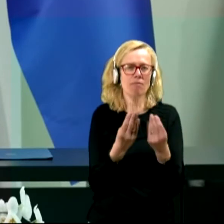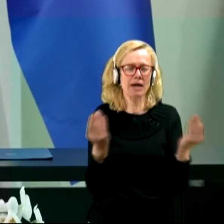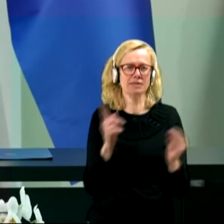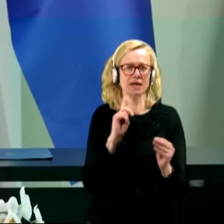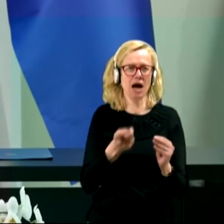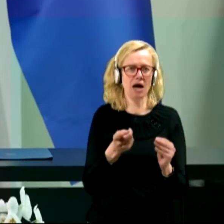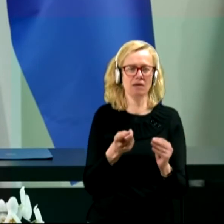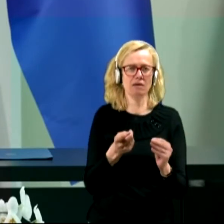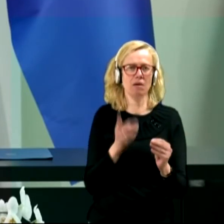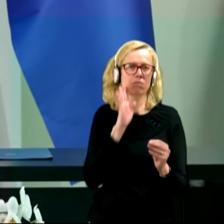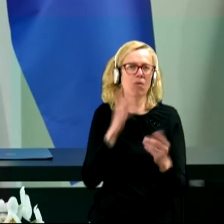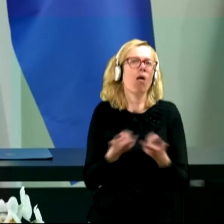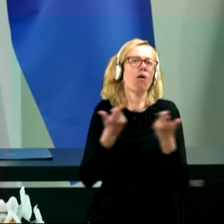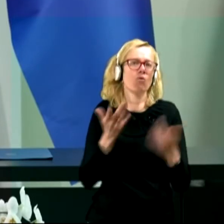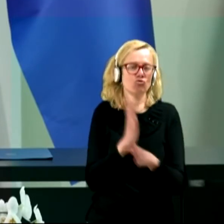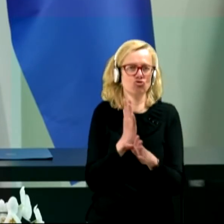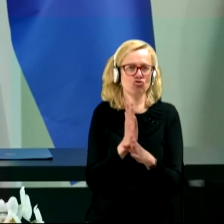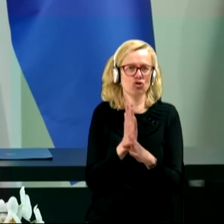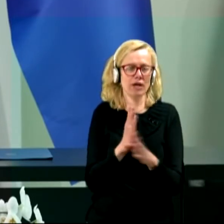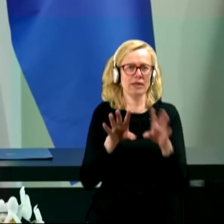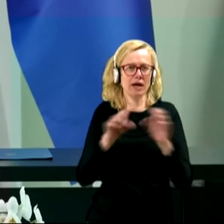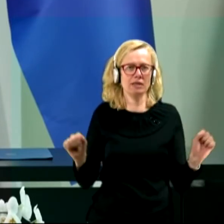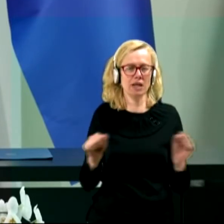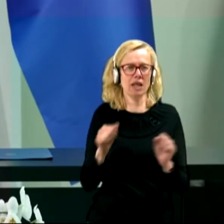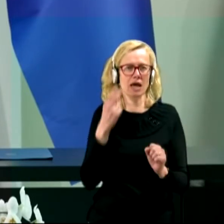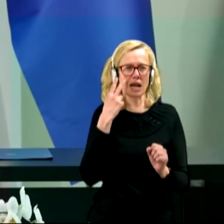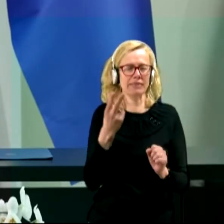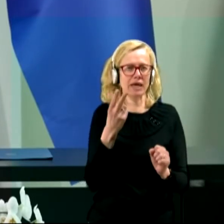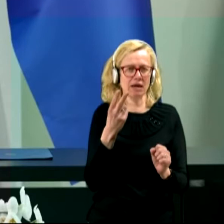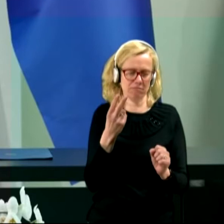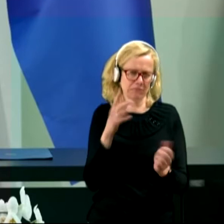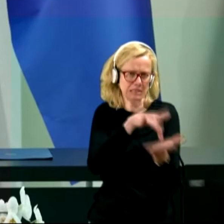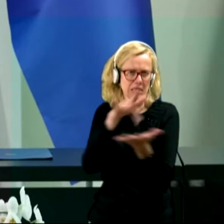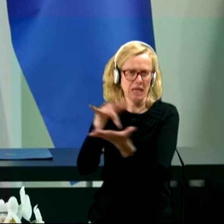kar bi sicer že lahko naredil, glede na cilje okolicijski pogodbi,